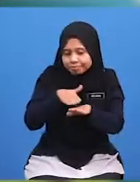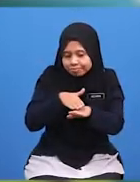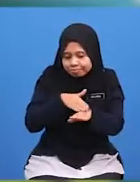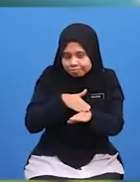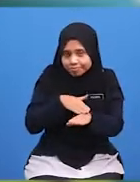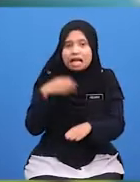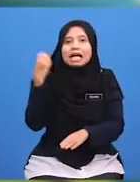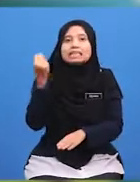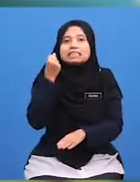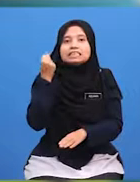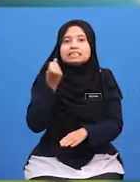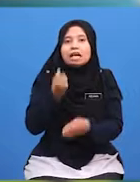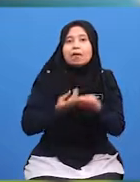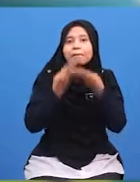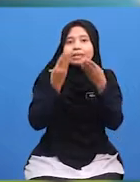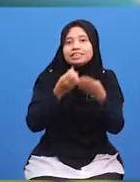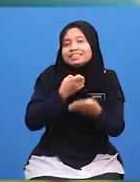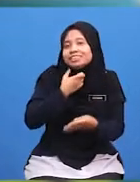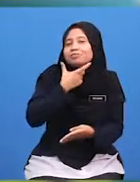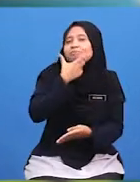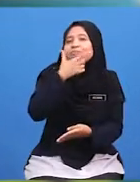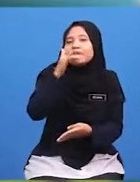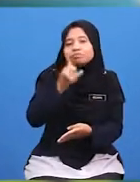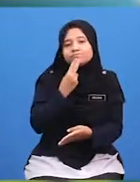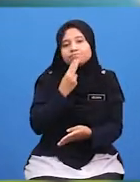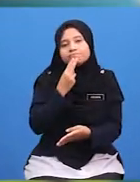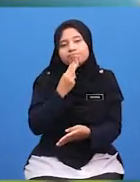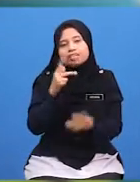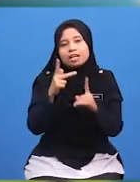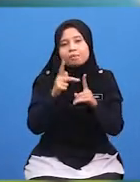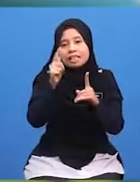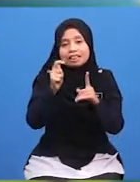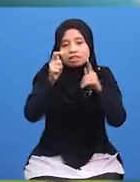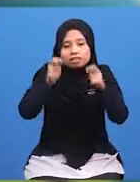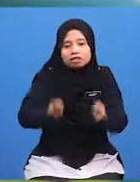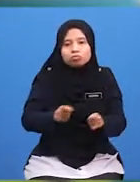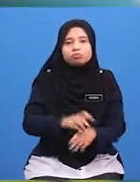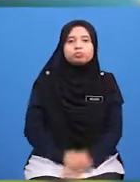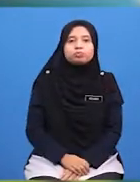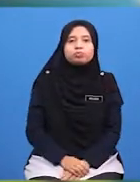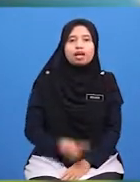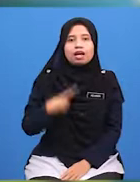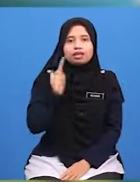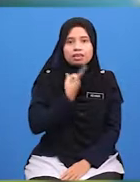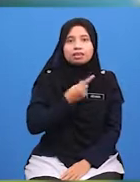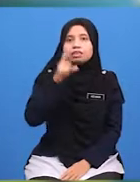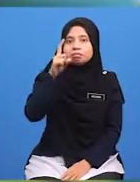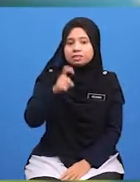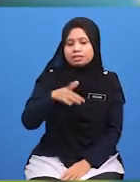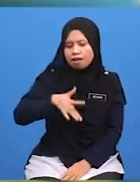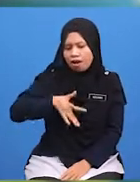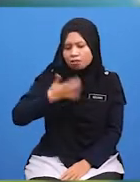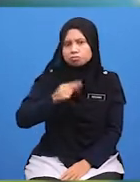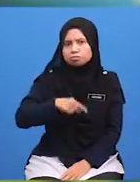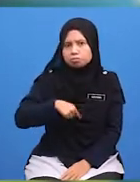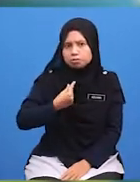Setiasa Memberikan Senyuman Yang Manis Kepada Tetamu Kita Hendaklah Rasa Gembira